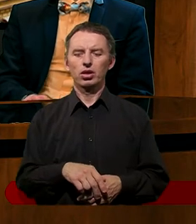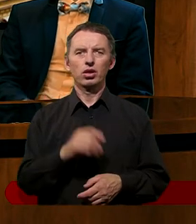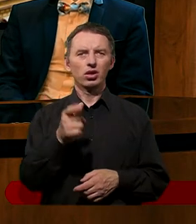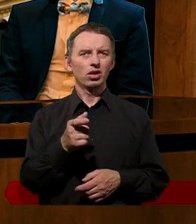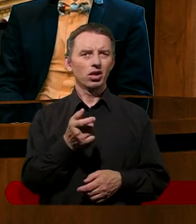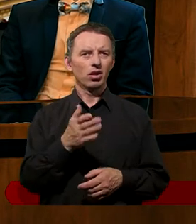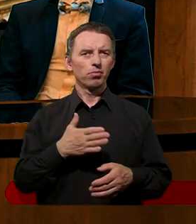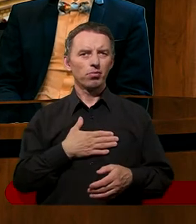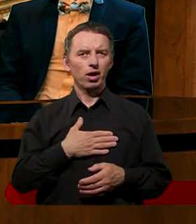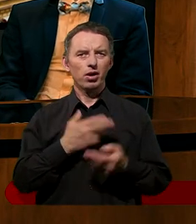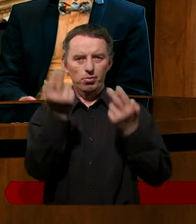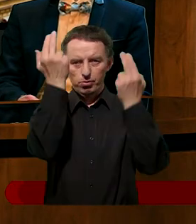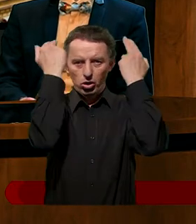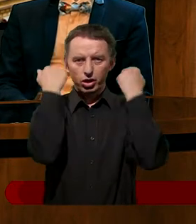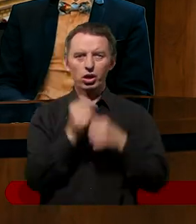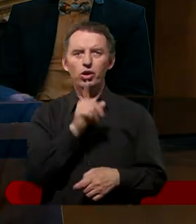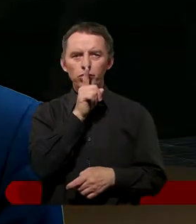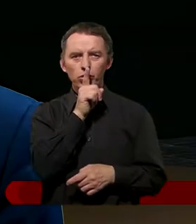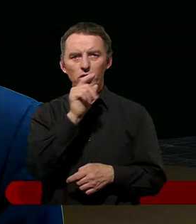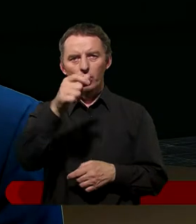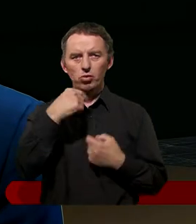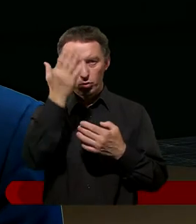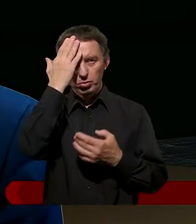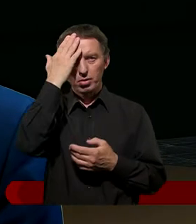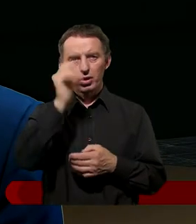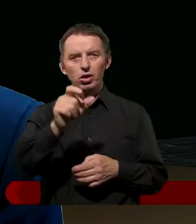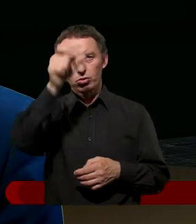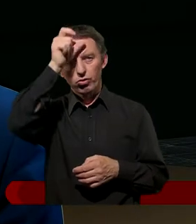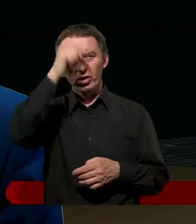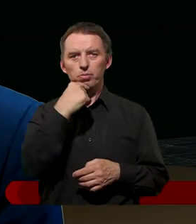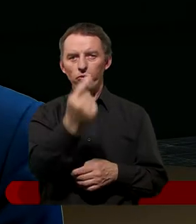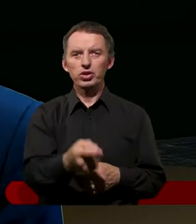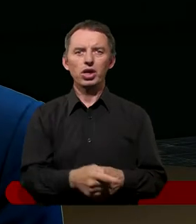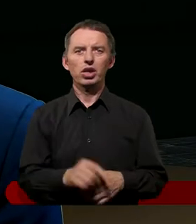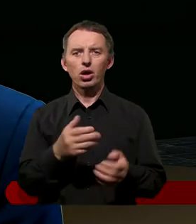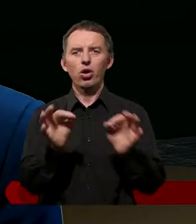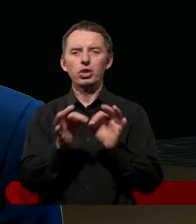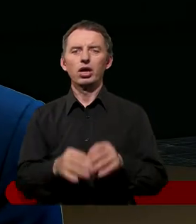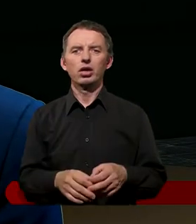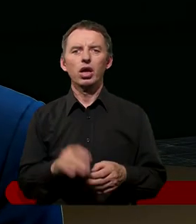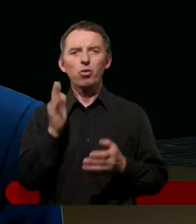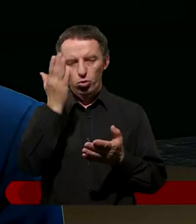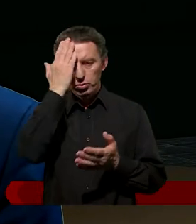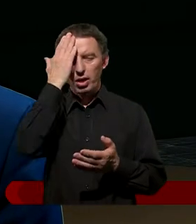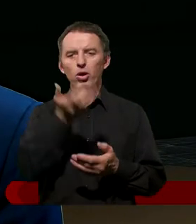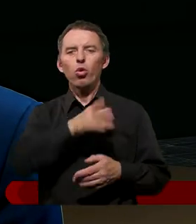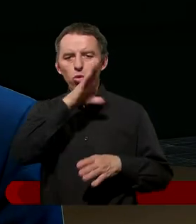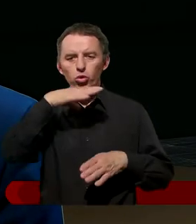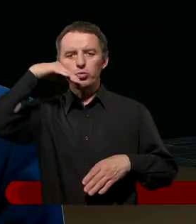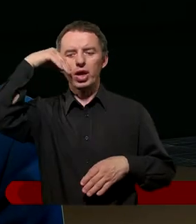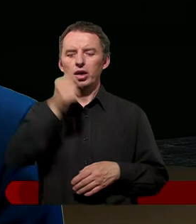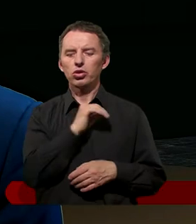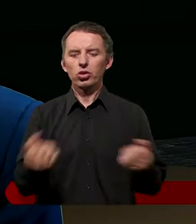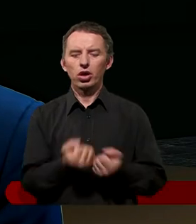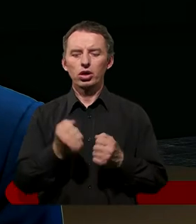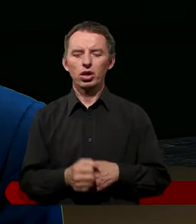cichość, której mówiliśmy. Czy potrafimy podejść do człowieka i powiedzieć mu ciepłe słowo w sobotę? Czy potrafimy uśmiechnąć się i powiedzieć, że